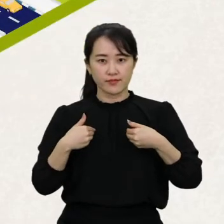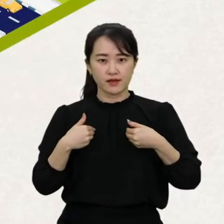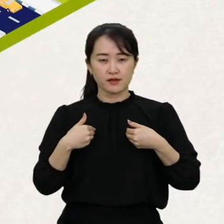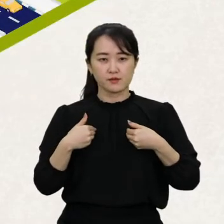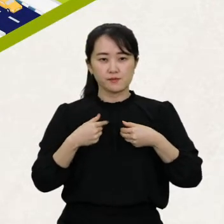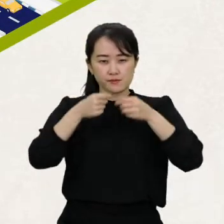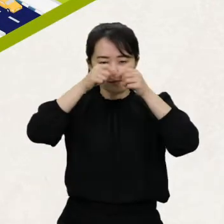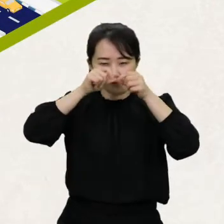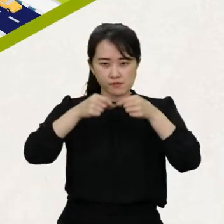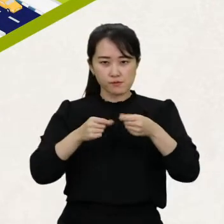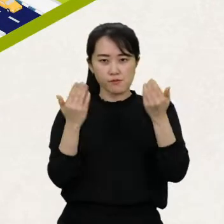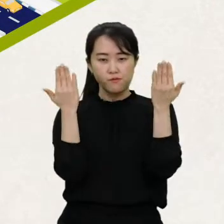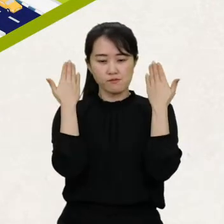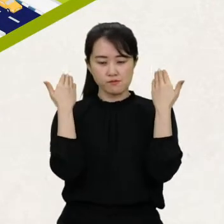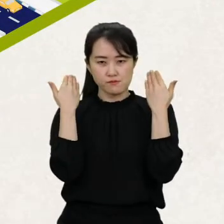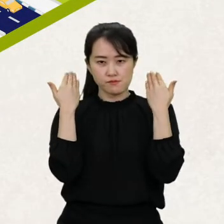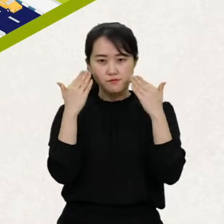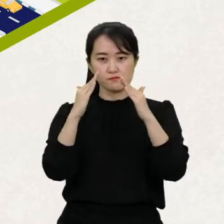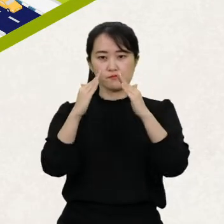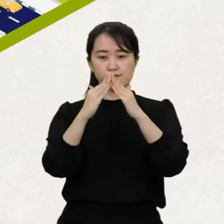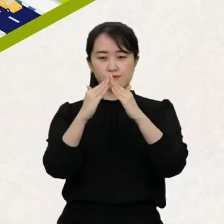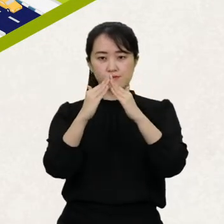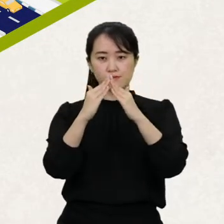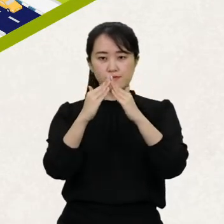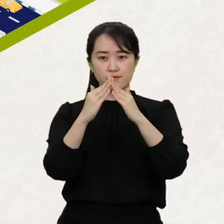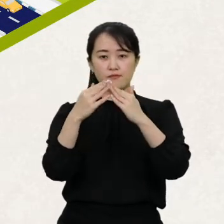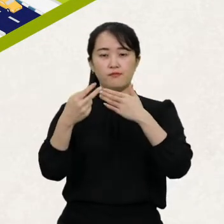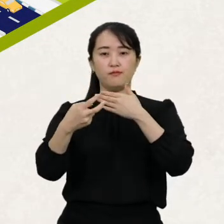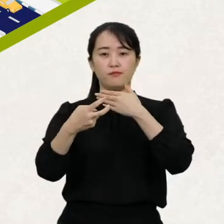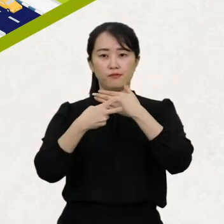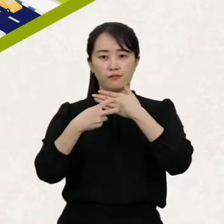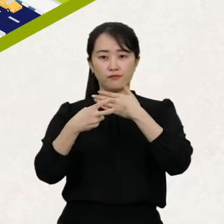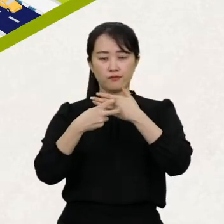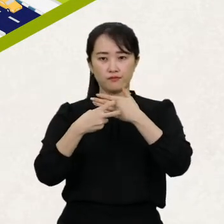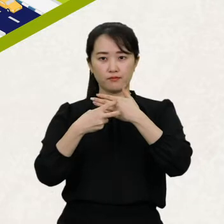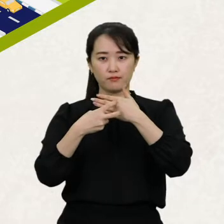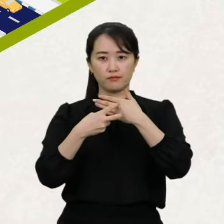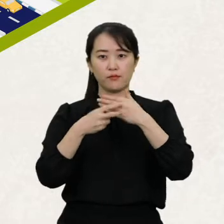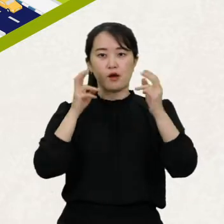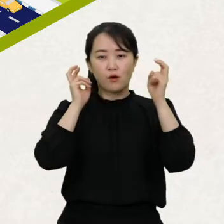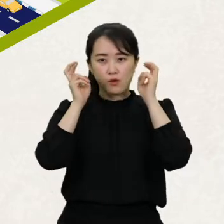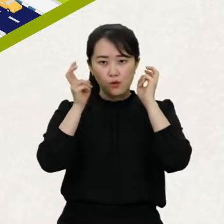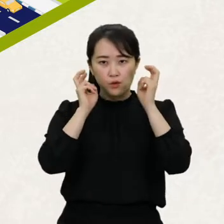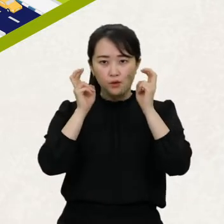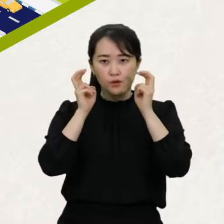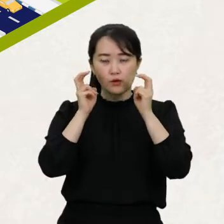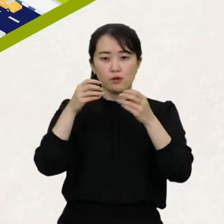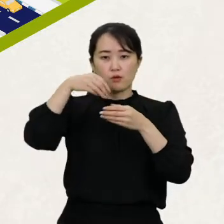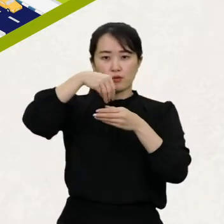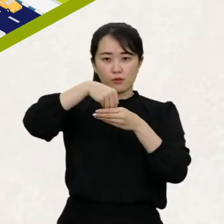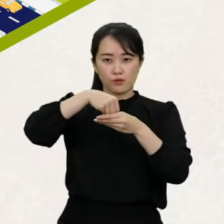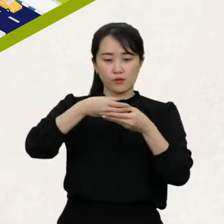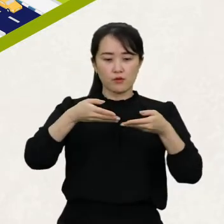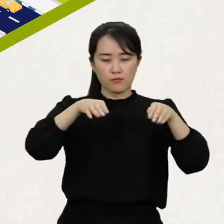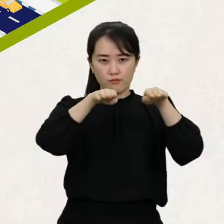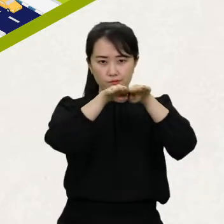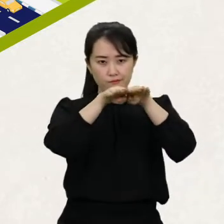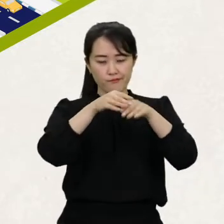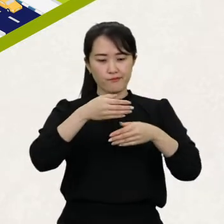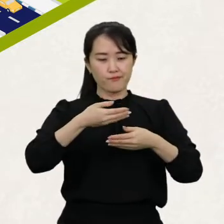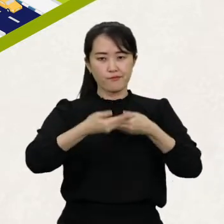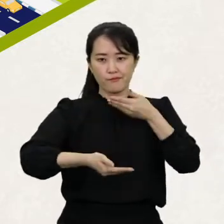구체적으로 학교, 주거, 의료시설, 근무지를 포함한 건물, 도로,